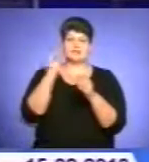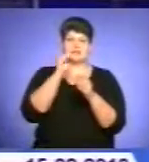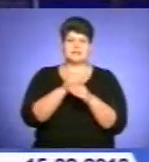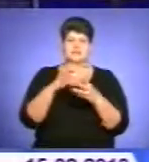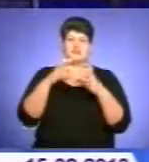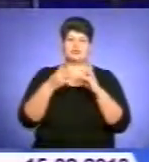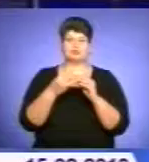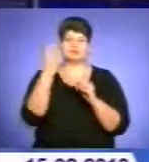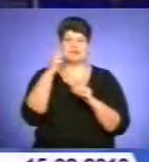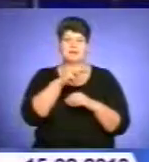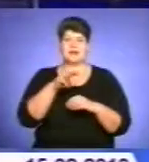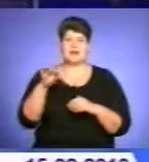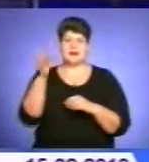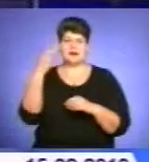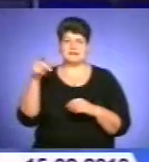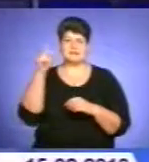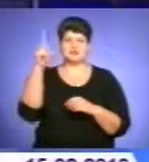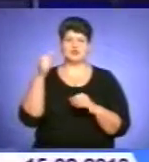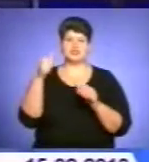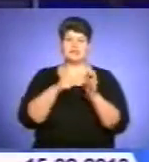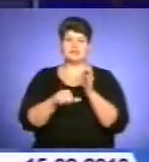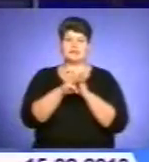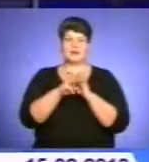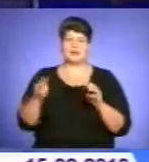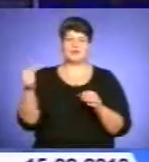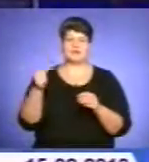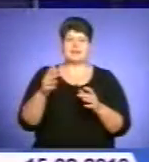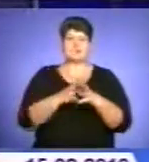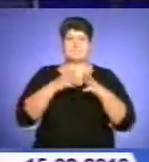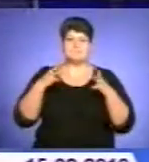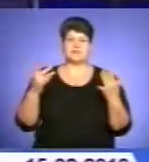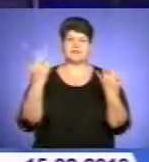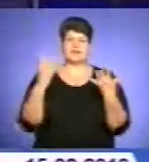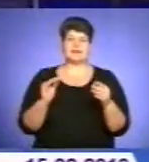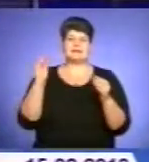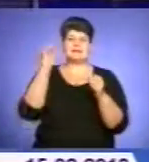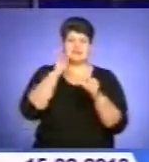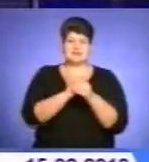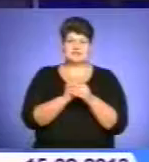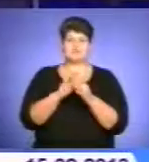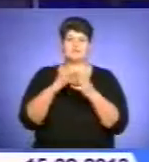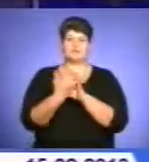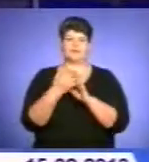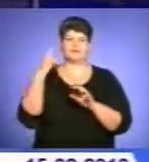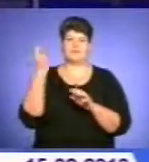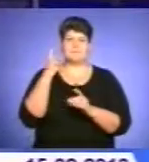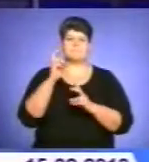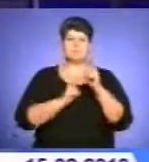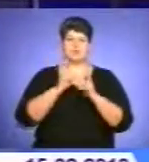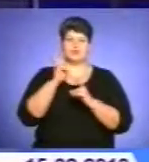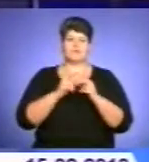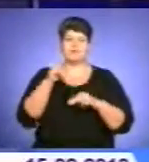мільярди 160 мільйонів гривень. Найбільша кількість інвестицій спрямована у сільське господарство, промисловість та